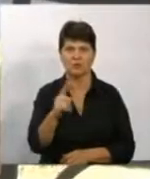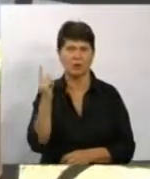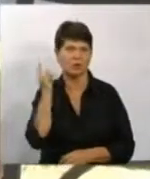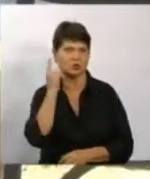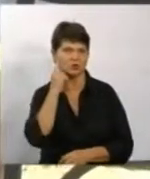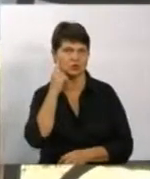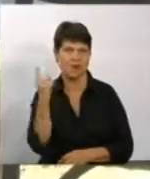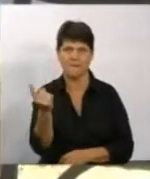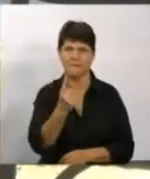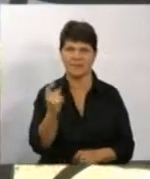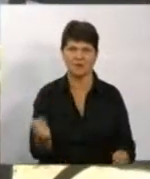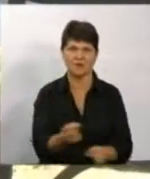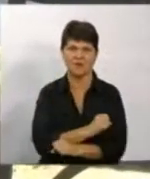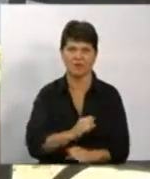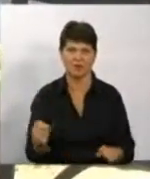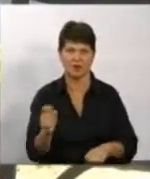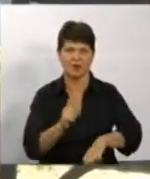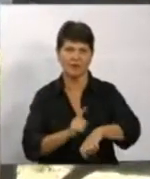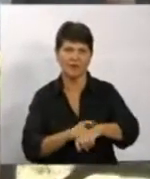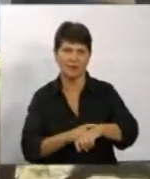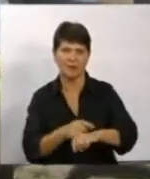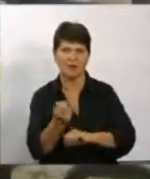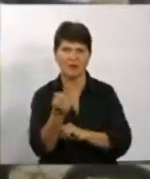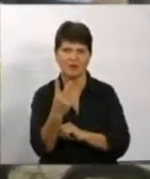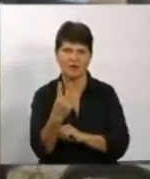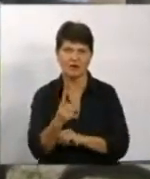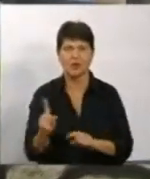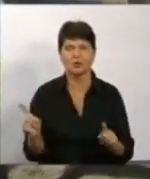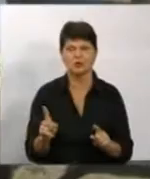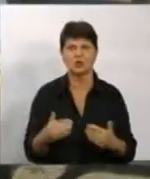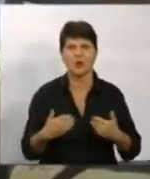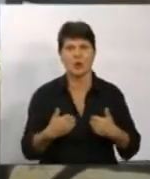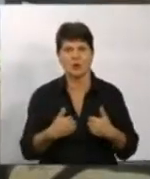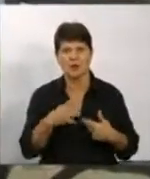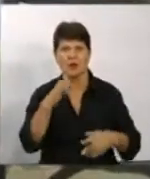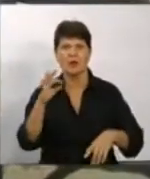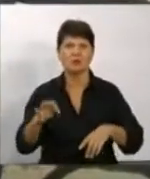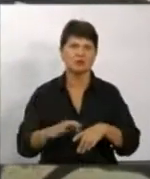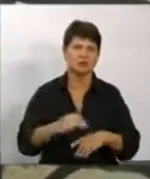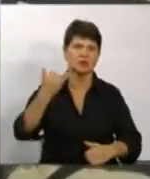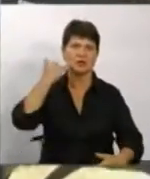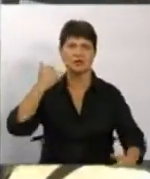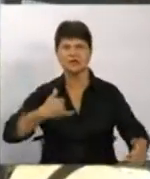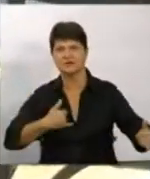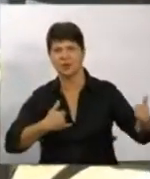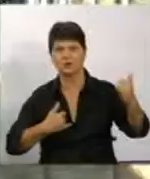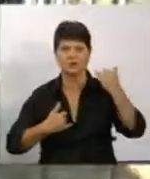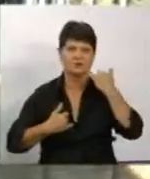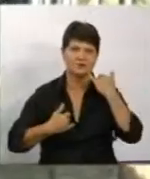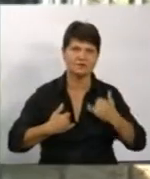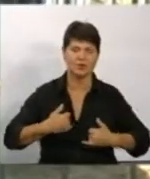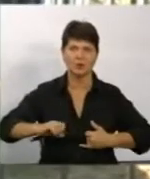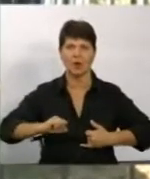Всі тут на місці стоїмо. Що я, що жінка. Жінка дзвонить звідти, батьки дзвонять звідти, друзі дзвонять звідти.